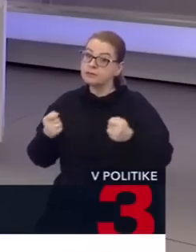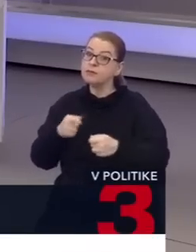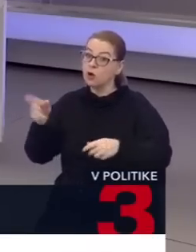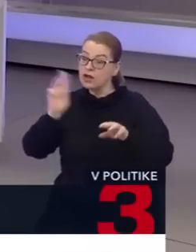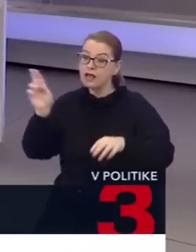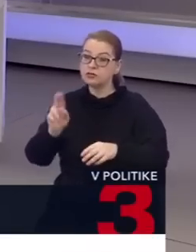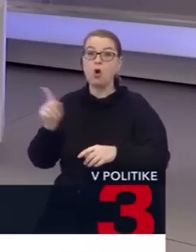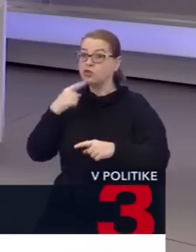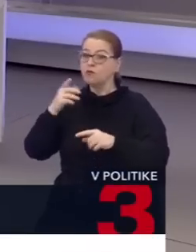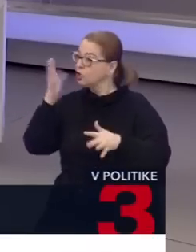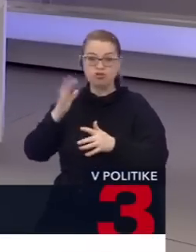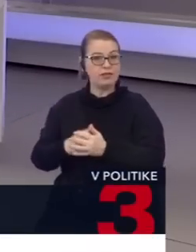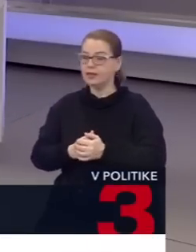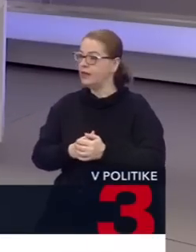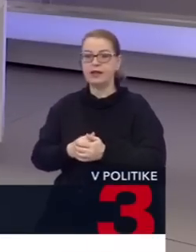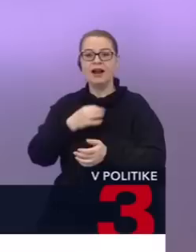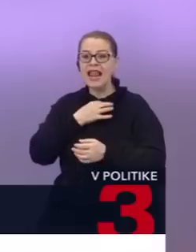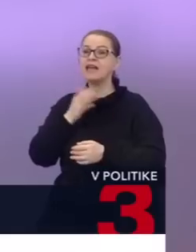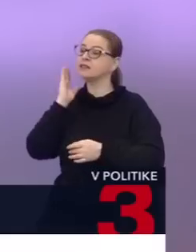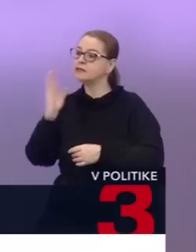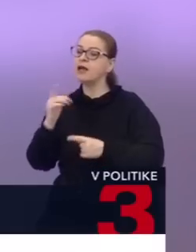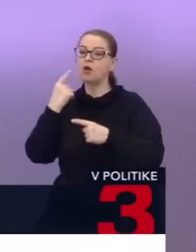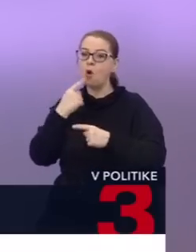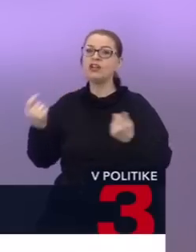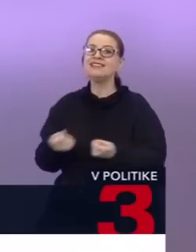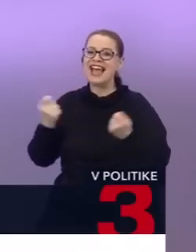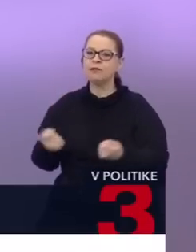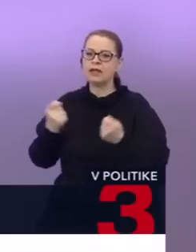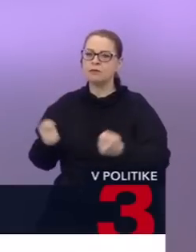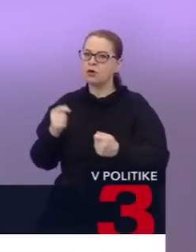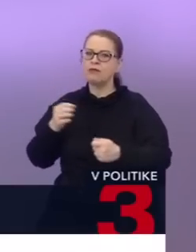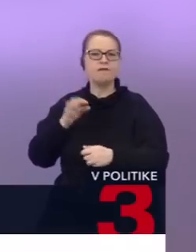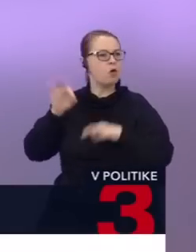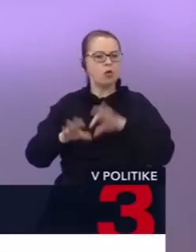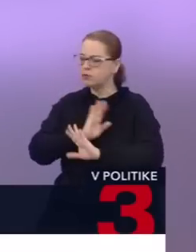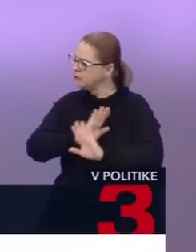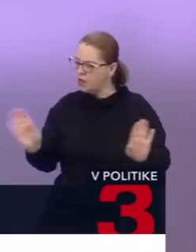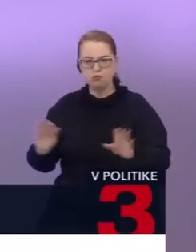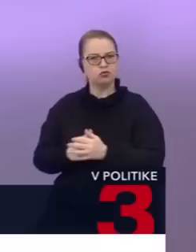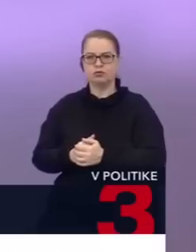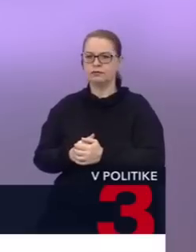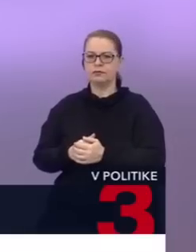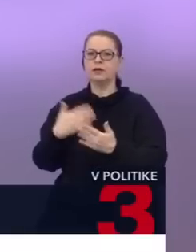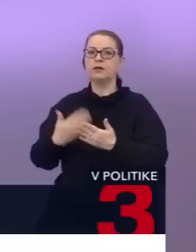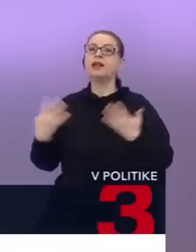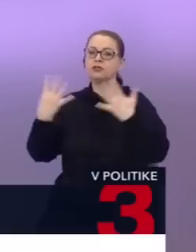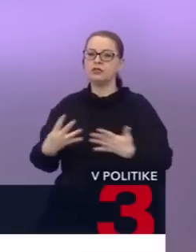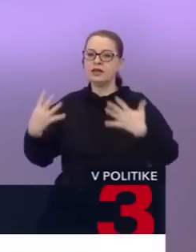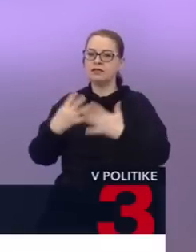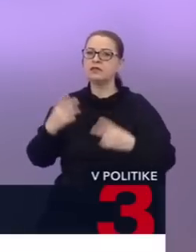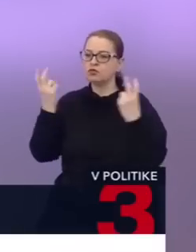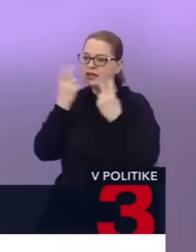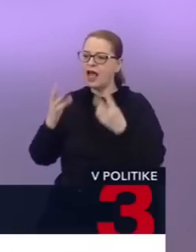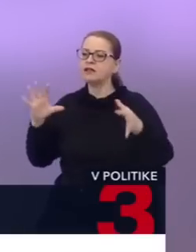No to práve, že hovoria, že nie. Hlas a smer hovoria, že septembrové voľby neodhlasujú. Čiže preto je tých 90 hlasov, musíte hľadať taký